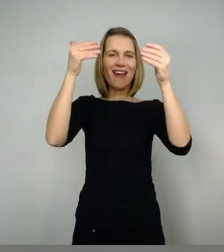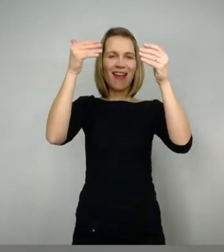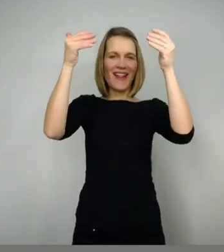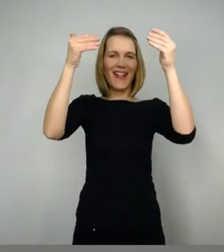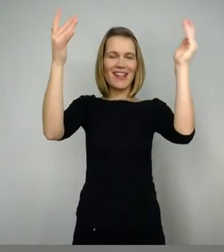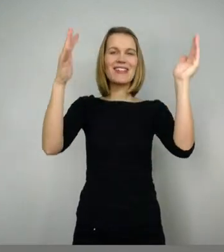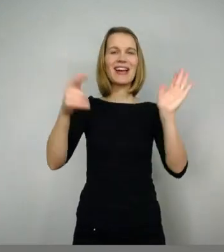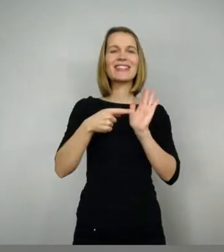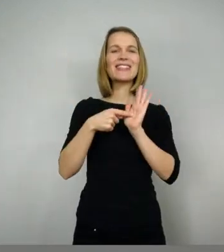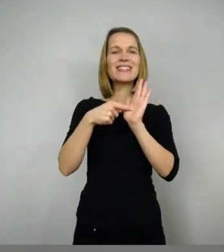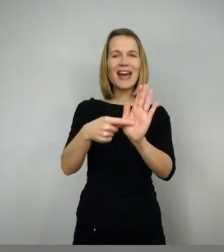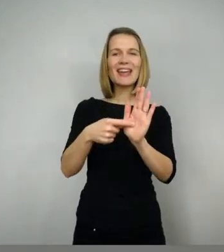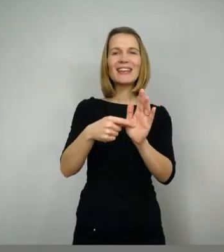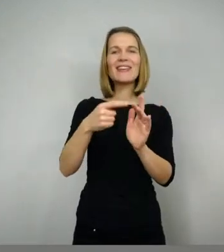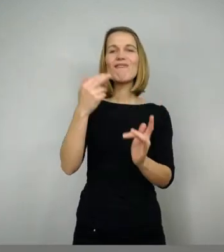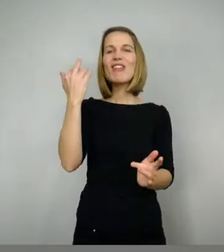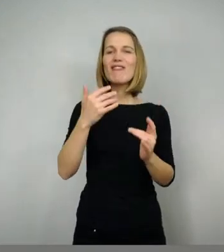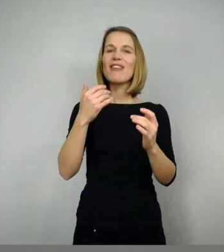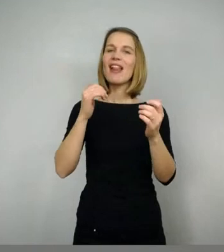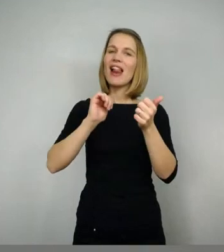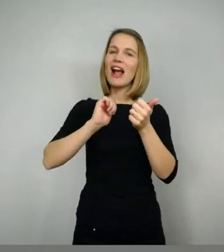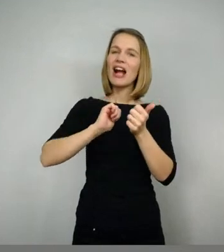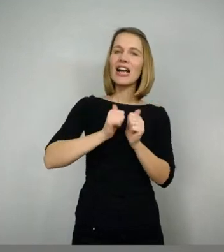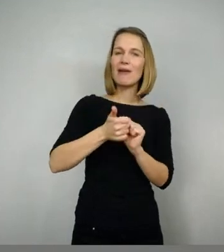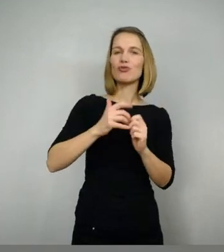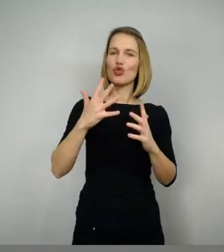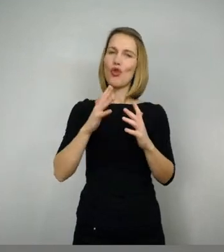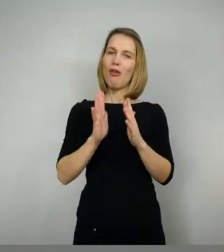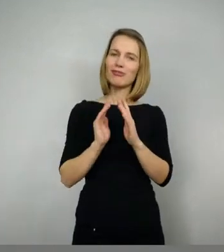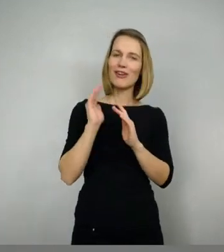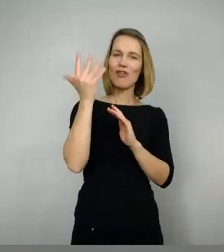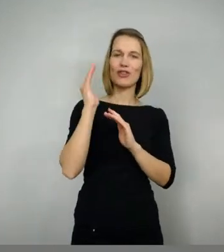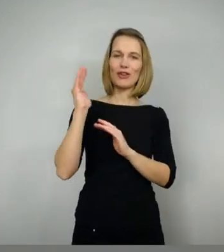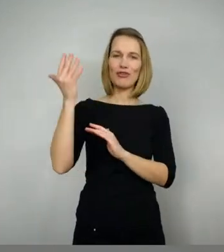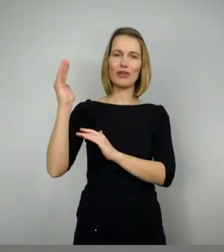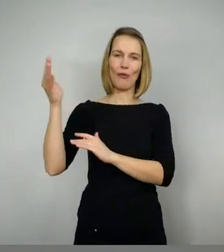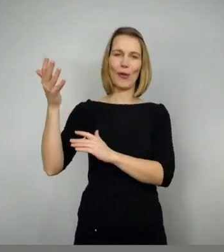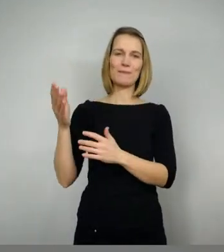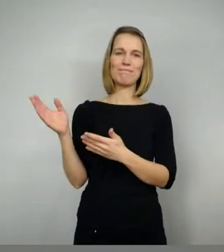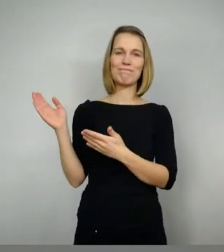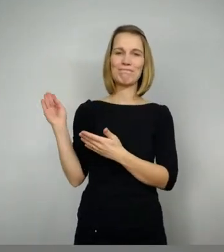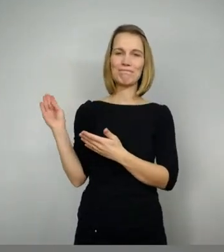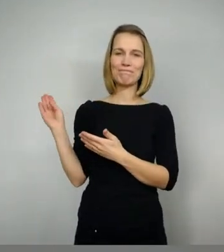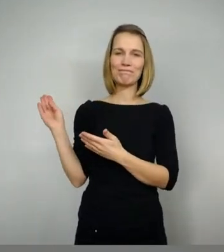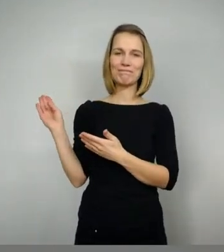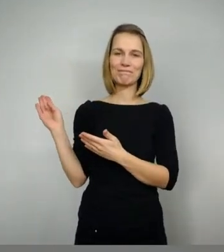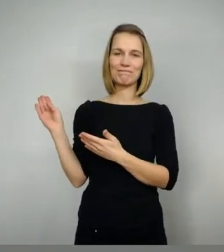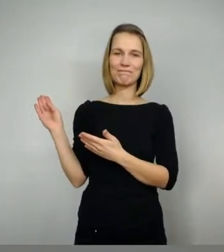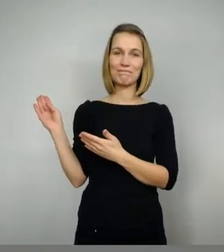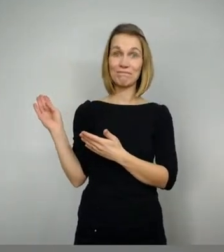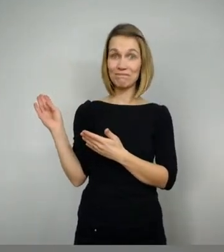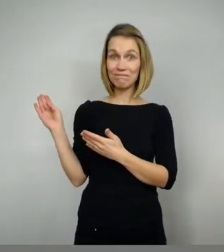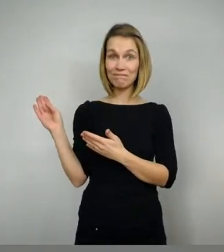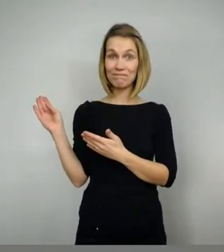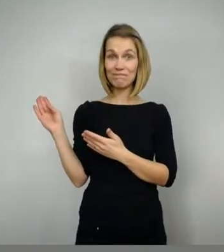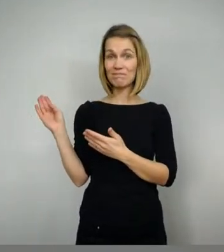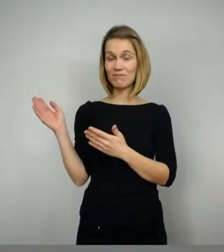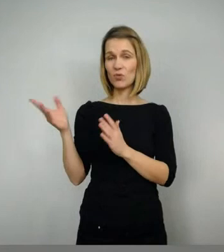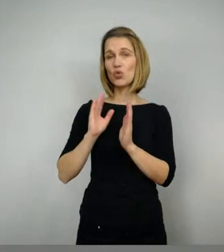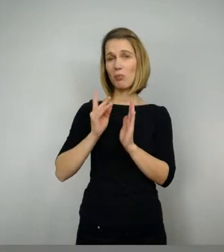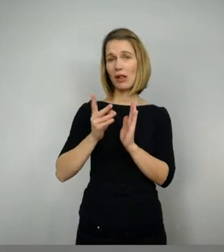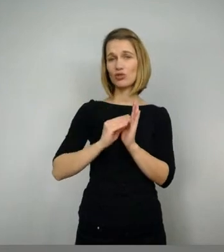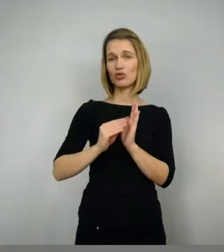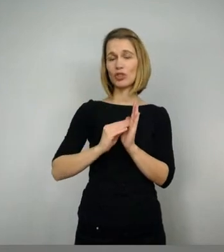bestanden hat. Das Schein ist an der Brunnel, so schöne Luchte Hiltekrim, der warst gar falsches Ahn. Also ohne Falsch,